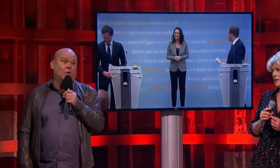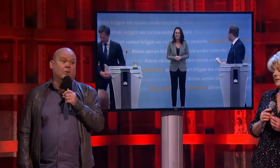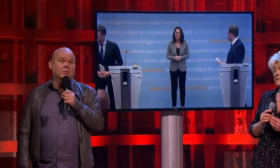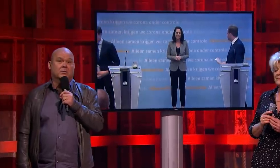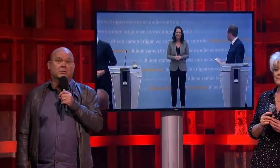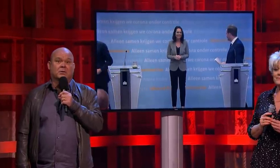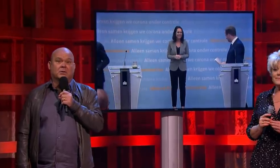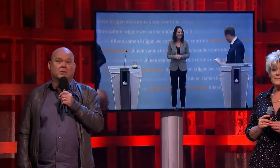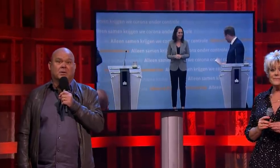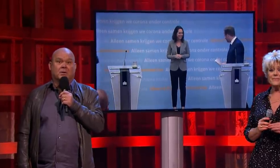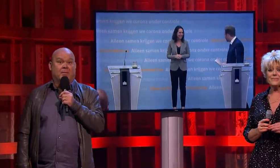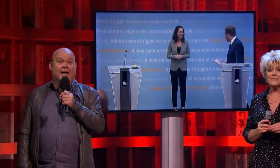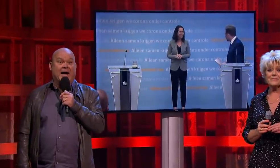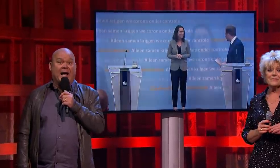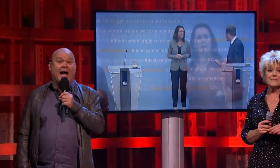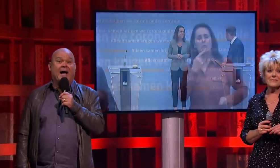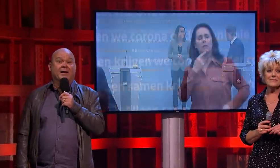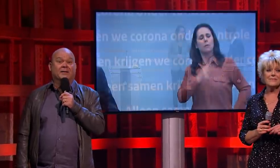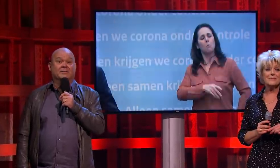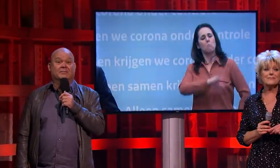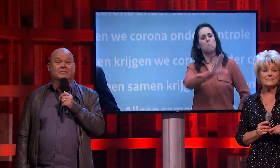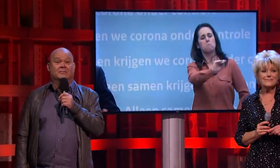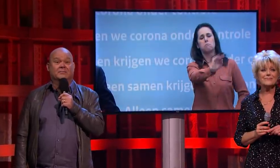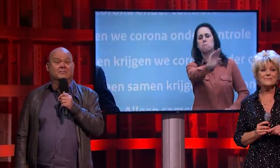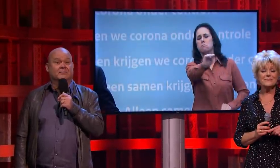Hugo, maar naar haar.